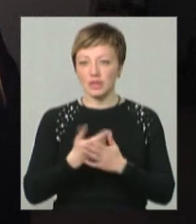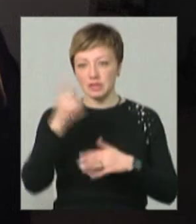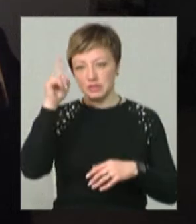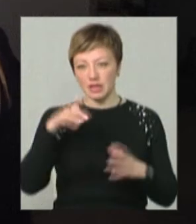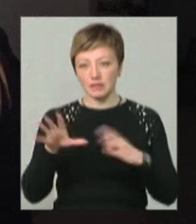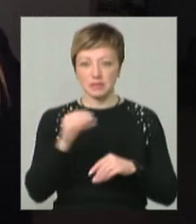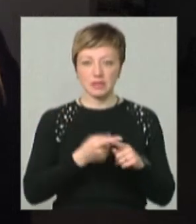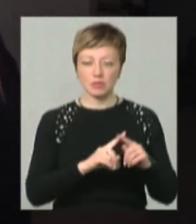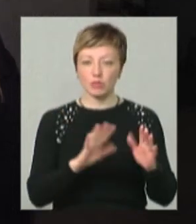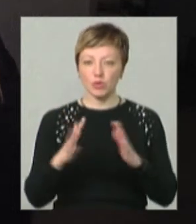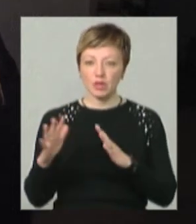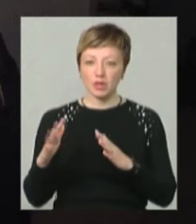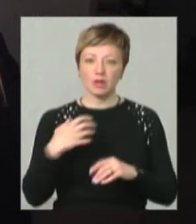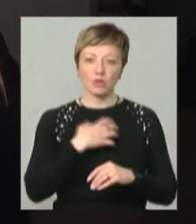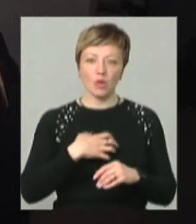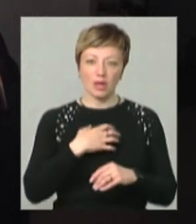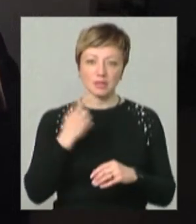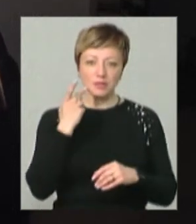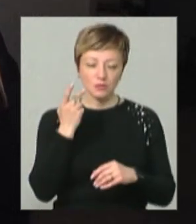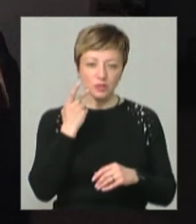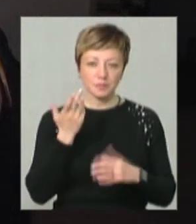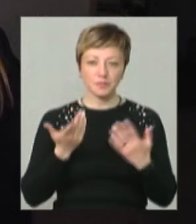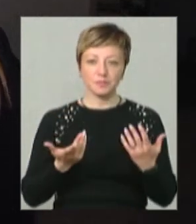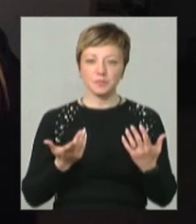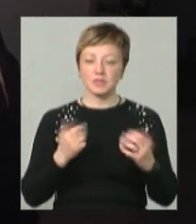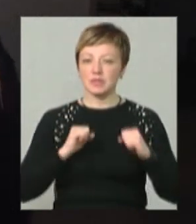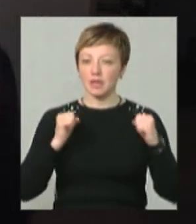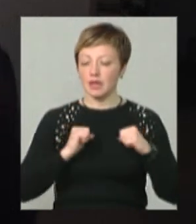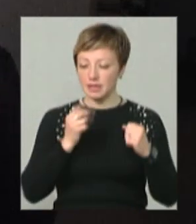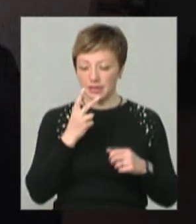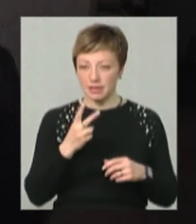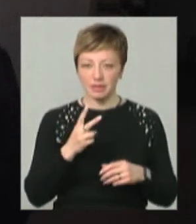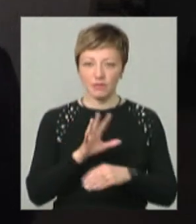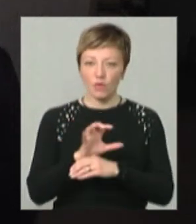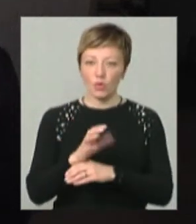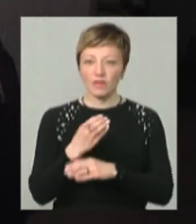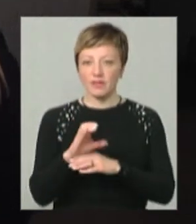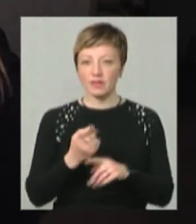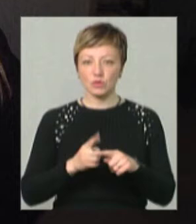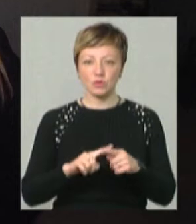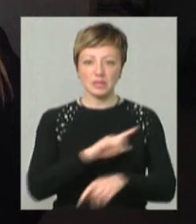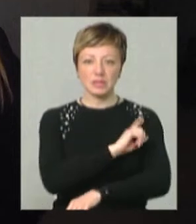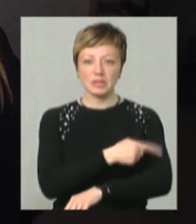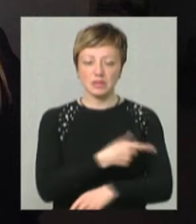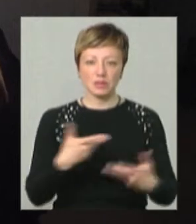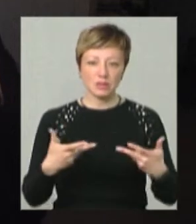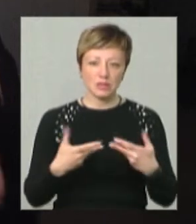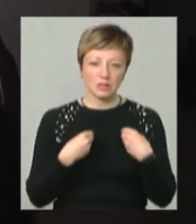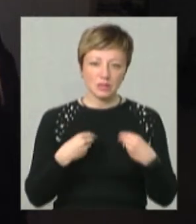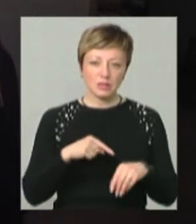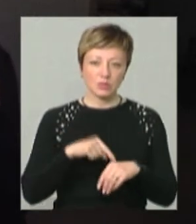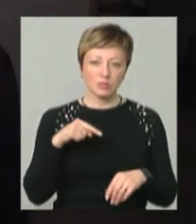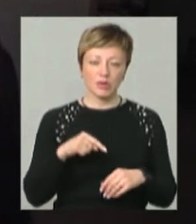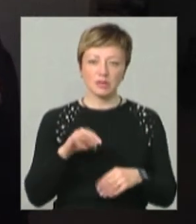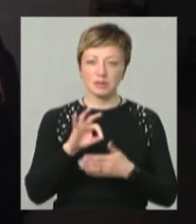я знаю всі ці події, воно актуальне і завжди я стараюся не дивитись фото, відео, бо це дуже сильно зачіпає і